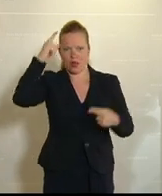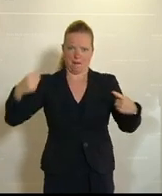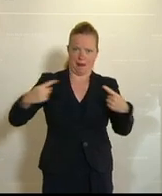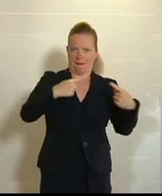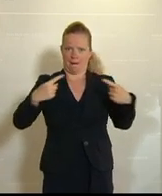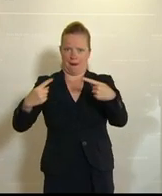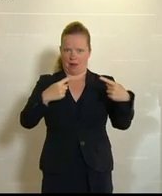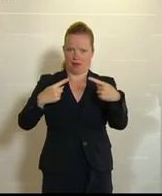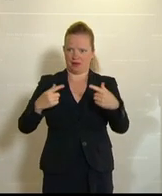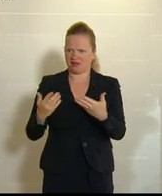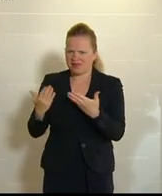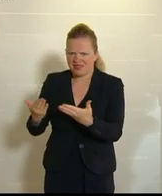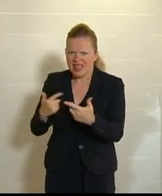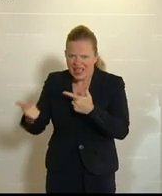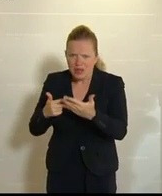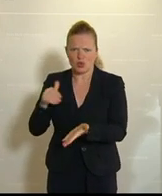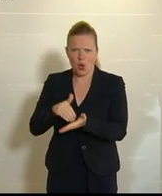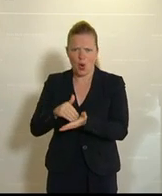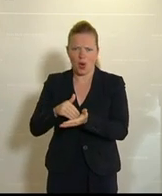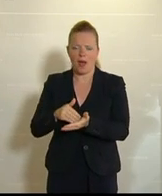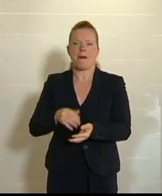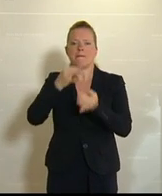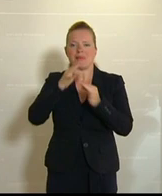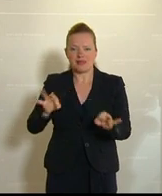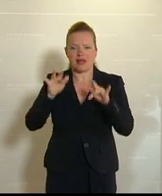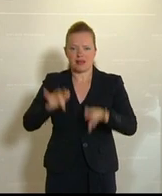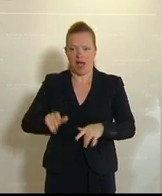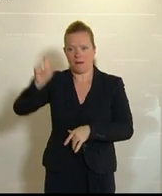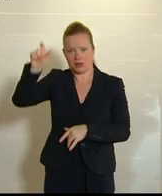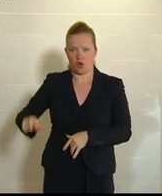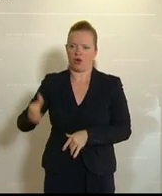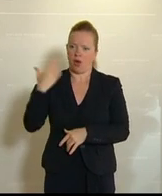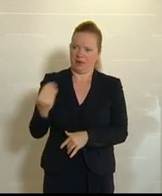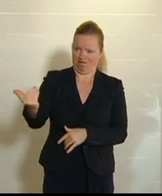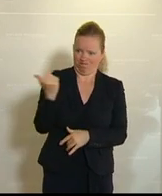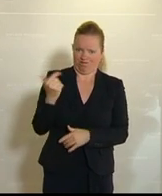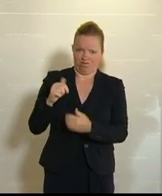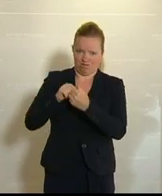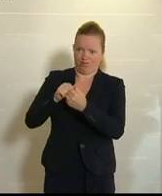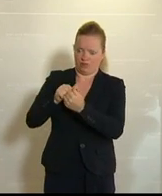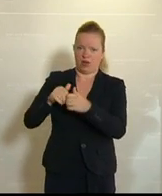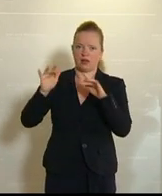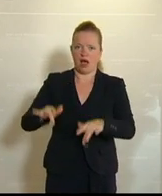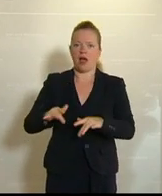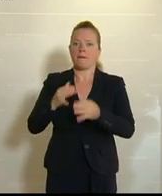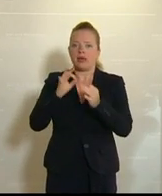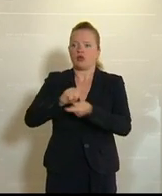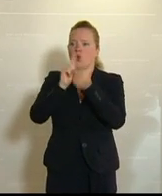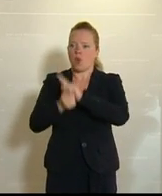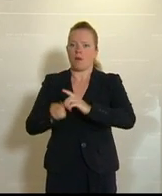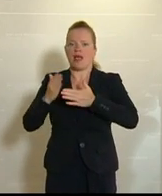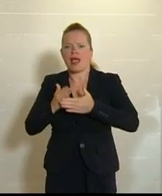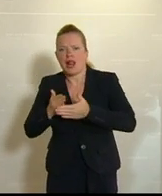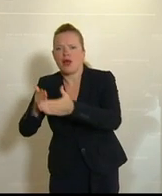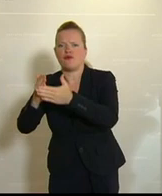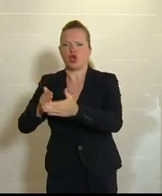geht's noch. Anstatt dass Sie den Herrn antanzen lassen zur Kopfwäsche, richten Sie ein Hilfsgesuch an den türkischen Botschafter.